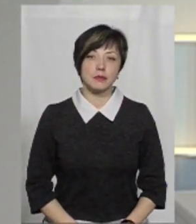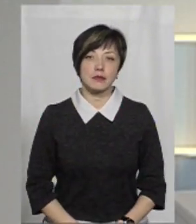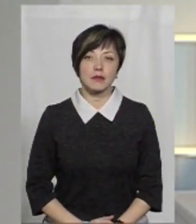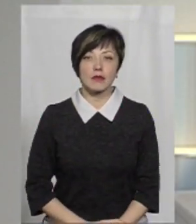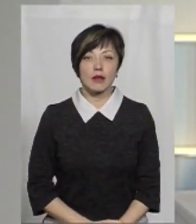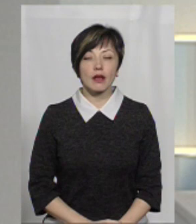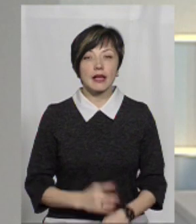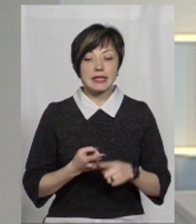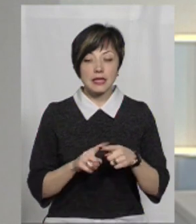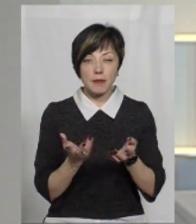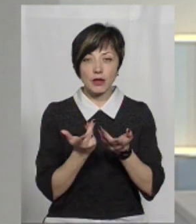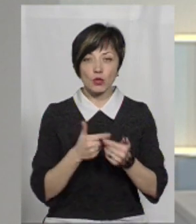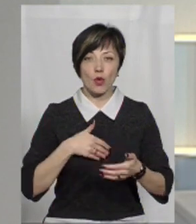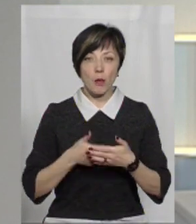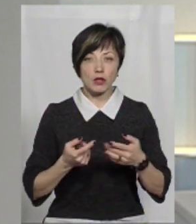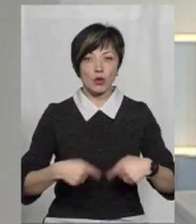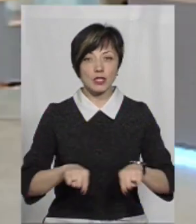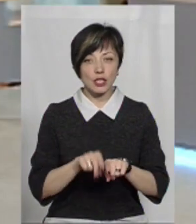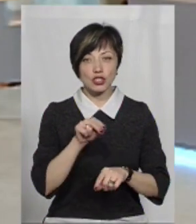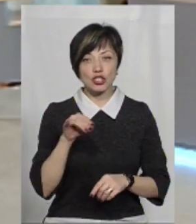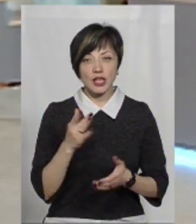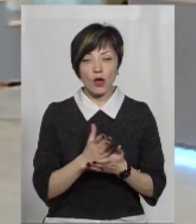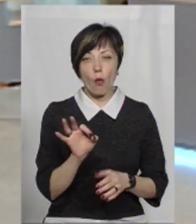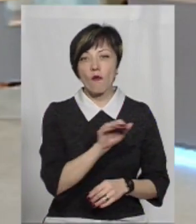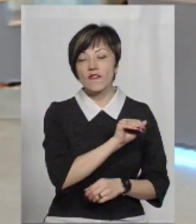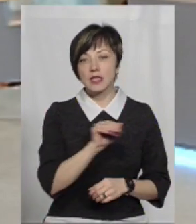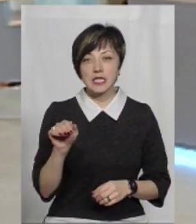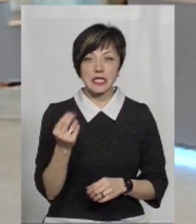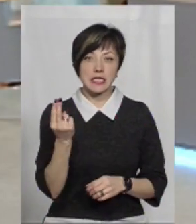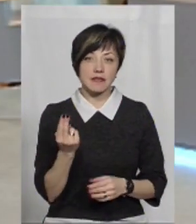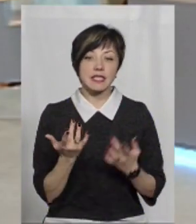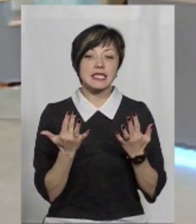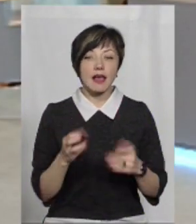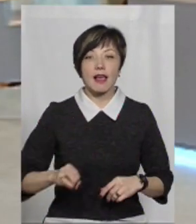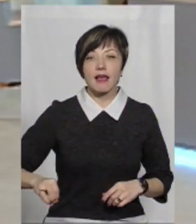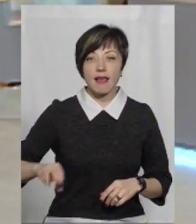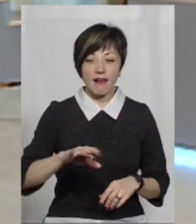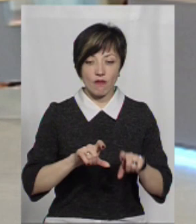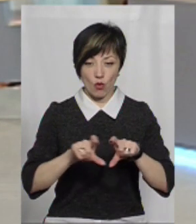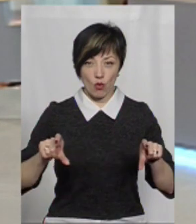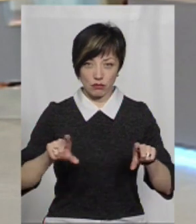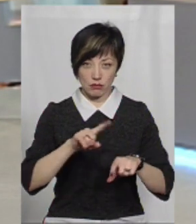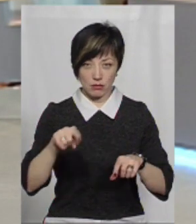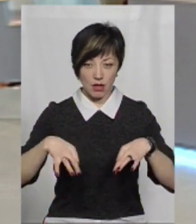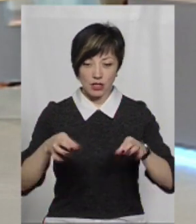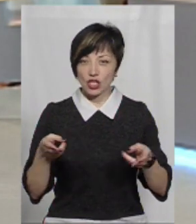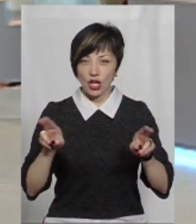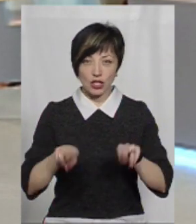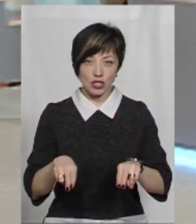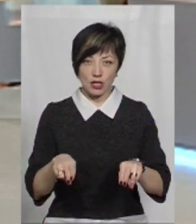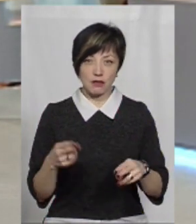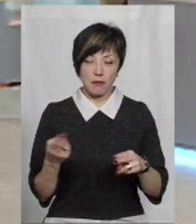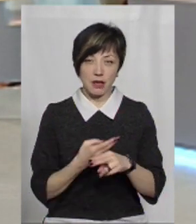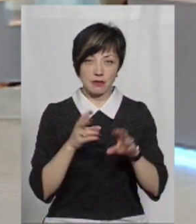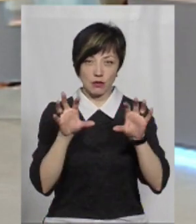Це підрахунок громадської організації. Чи є офіційні цифри, оскільки євроблях в області залишились нерозмитними? Ні,